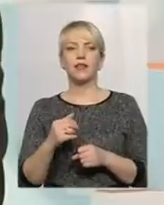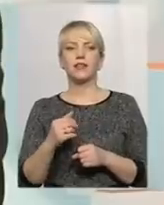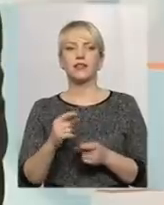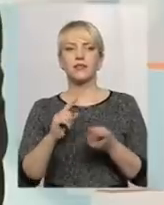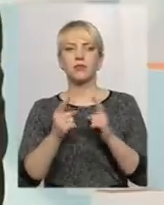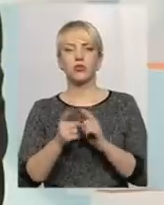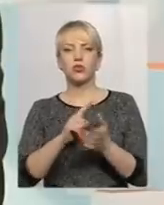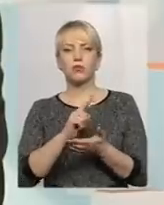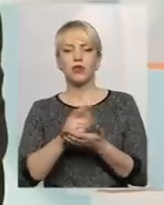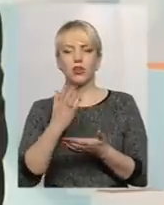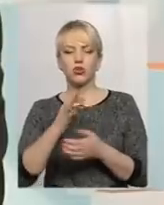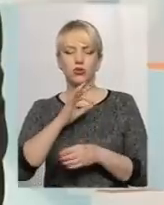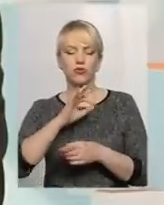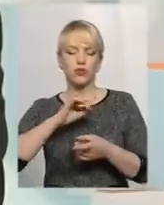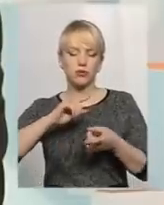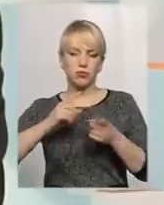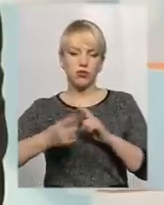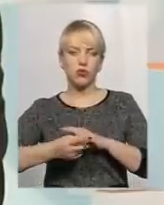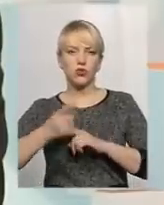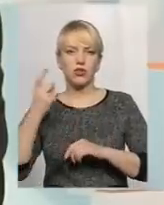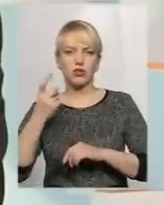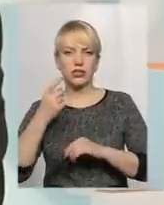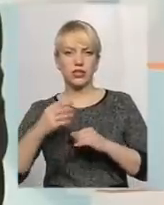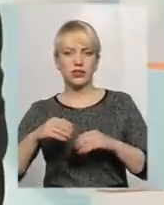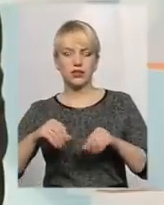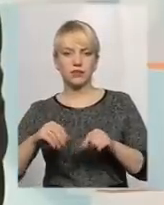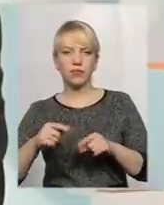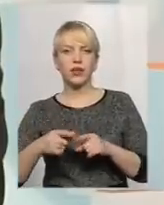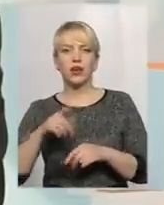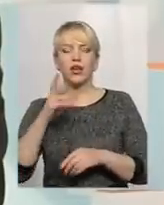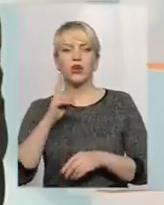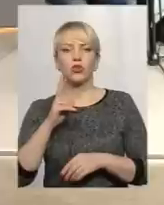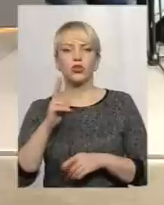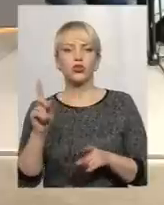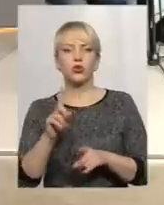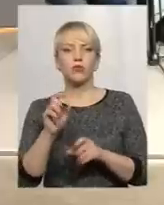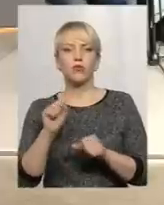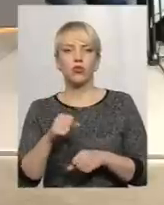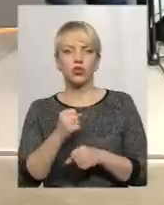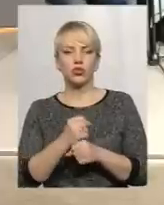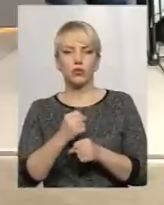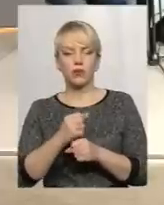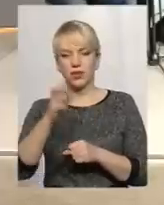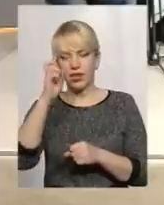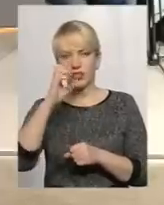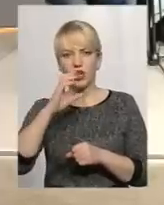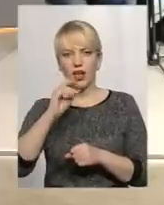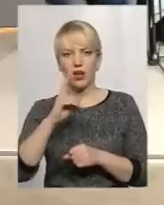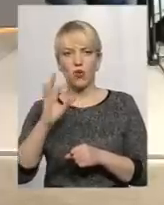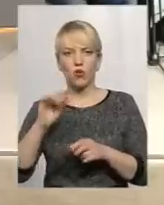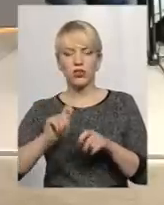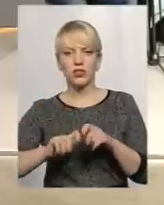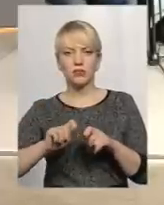'язання у разі зміни користувача та землевласника. Олежа Івановичу, що може зробити Держекоінспекція для того,